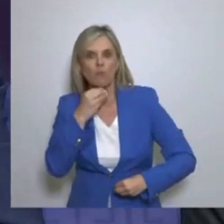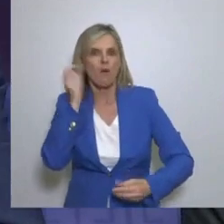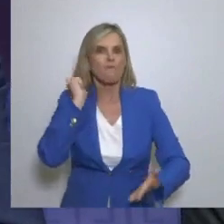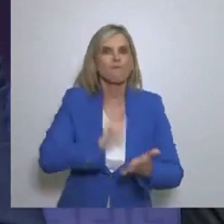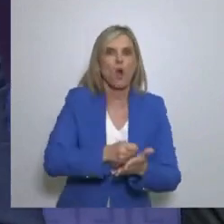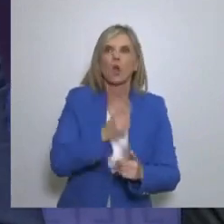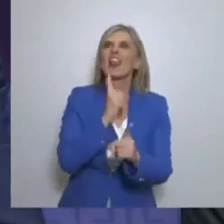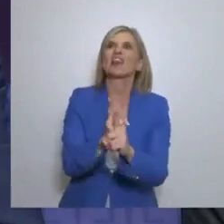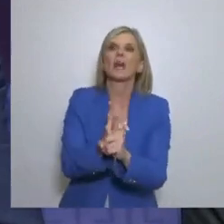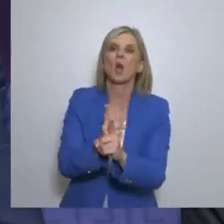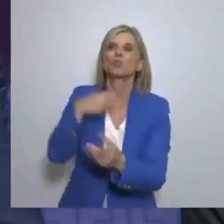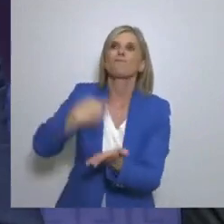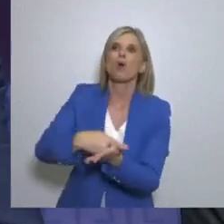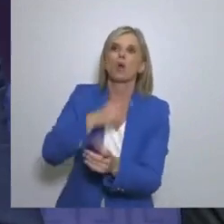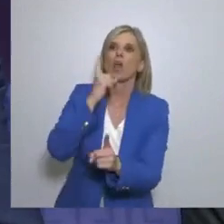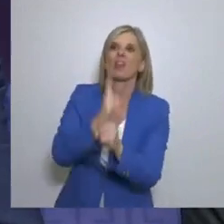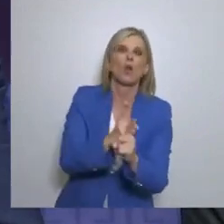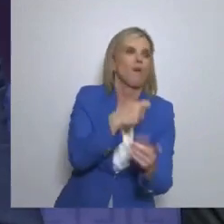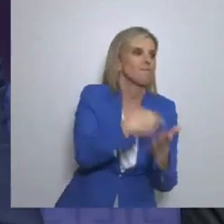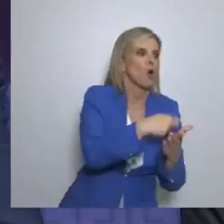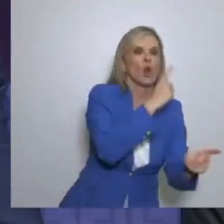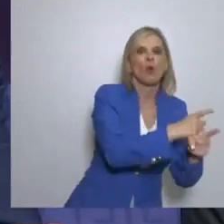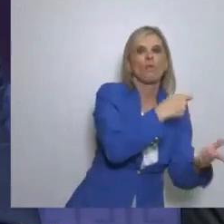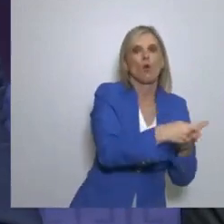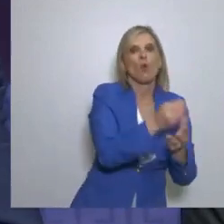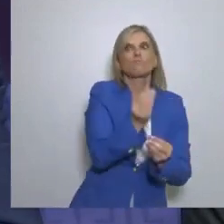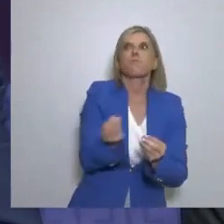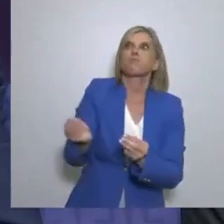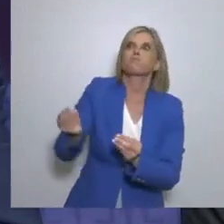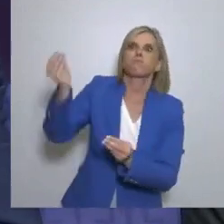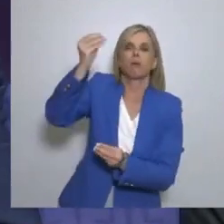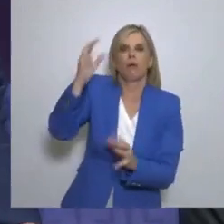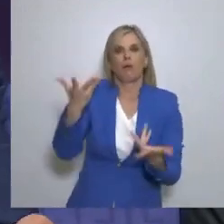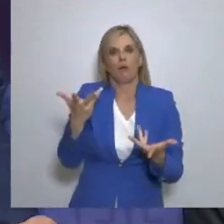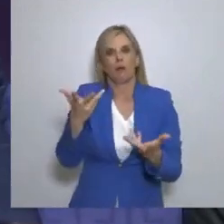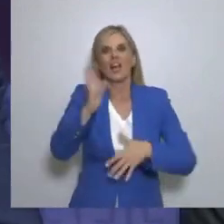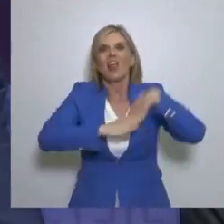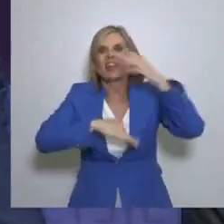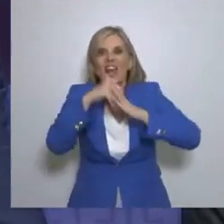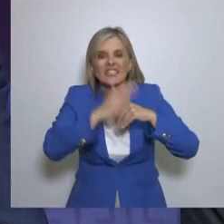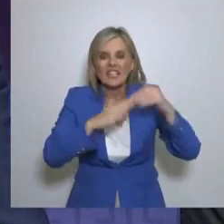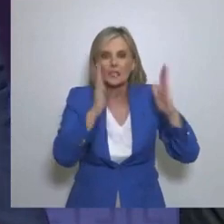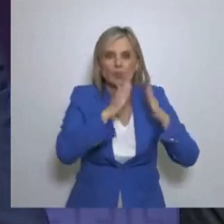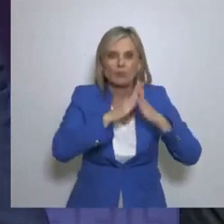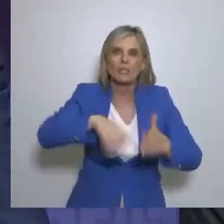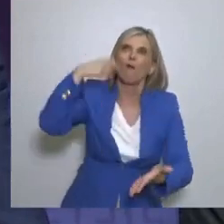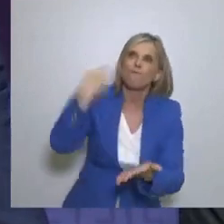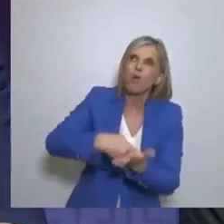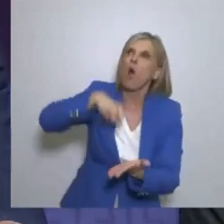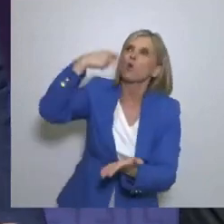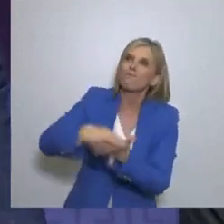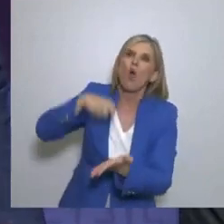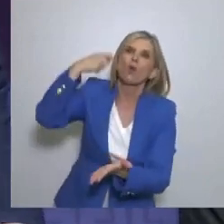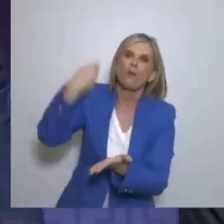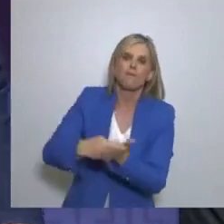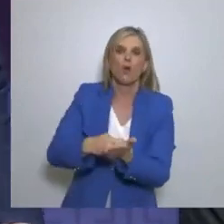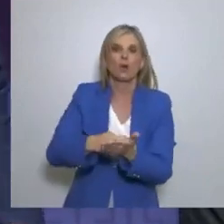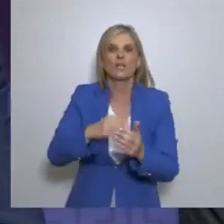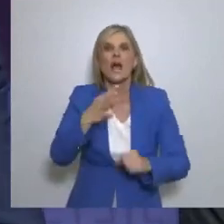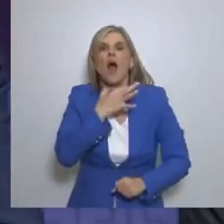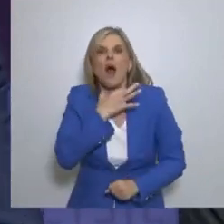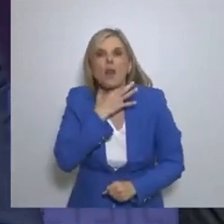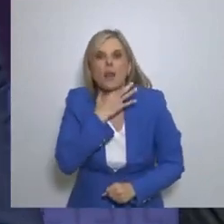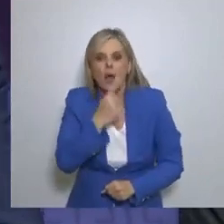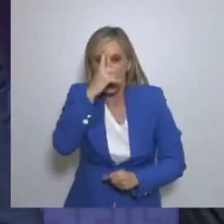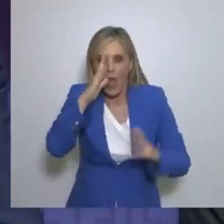ειδικούς φόρους Οι οποίοι είναι καταχρηστικοί Ακόμα και ένα σπίτι να φτιάξουμε έχει χιλιάδες φόρους Το σπίτι είναι η ανάγκη του